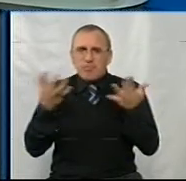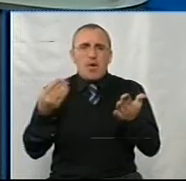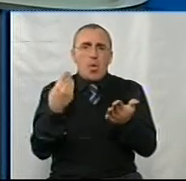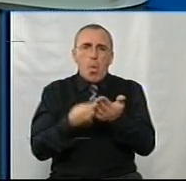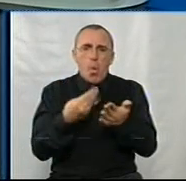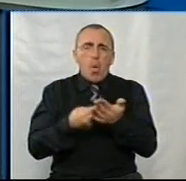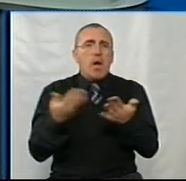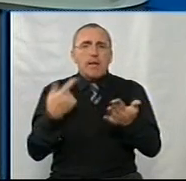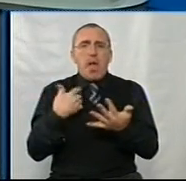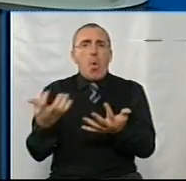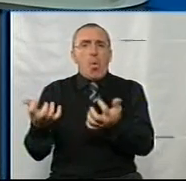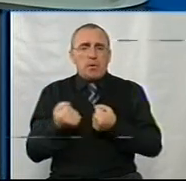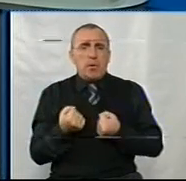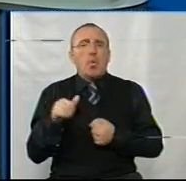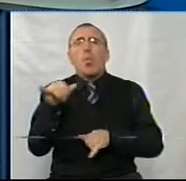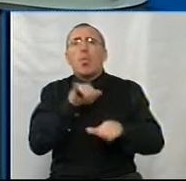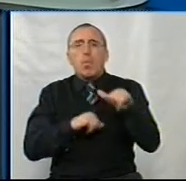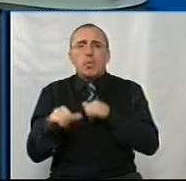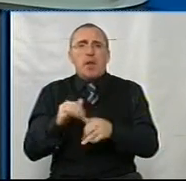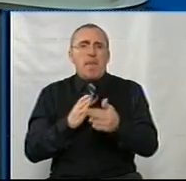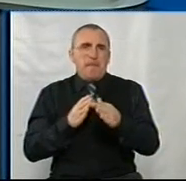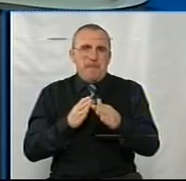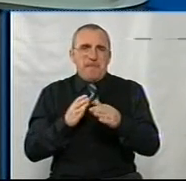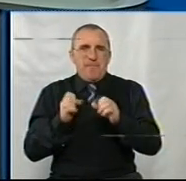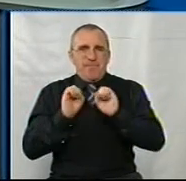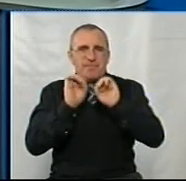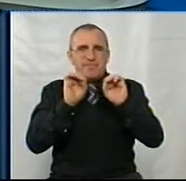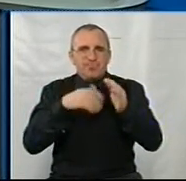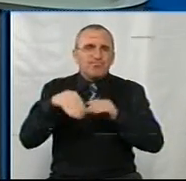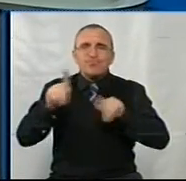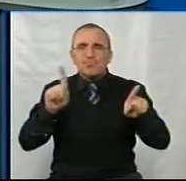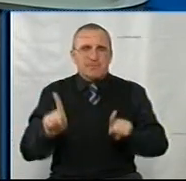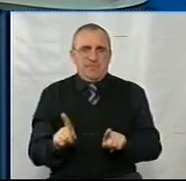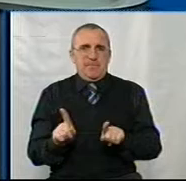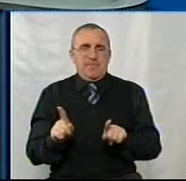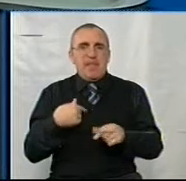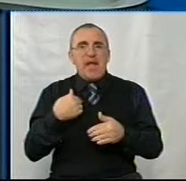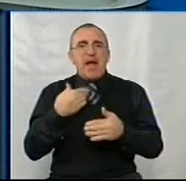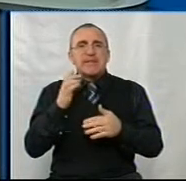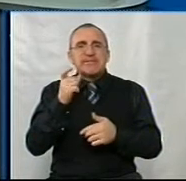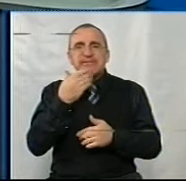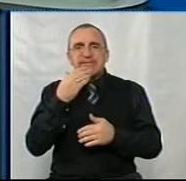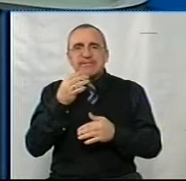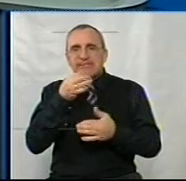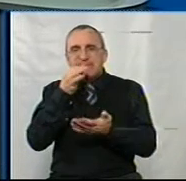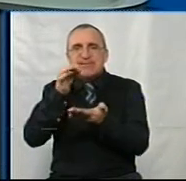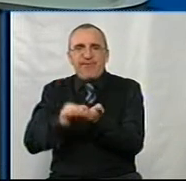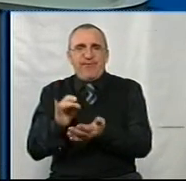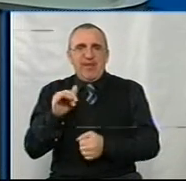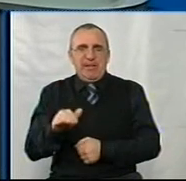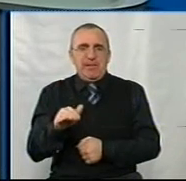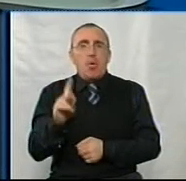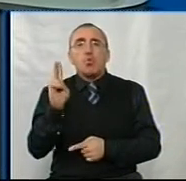кошти, які я отримала, і куди вони пішли. Я треба звіти, хто